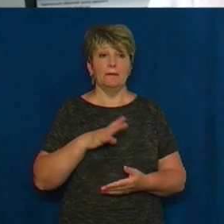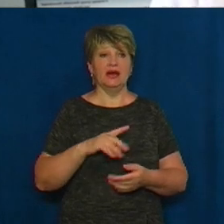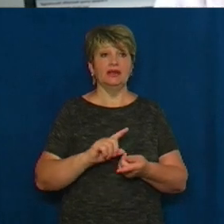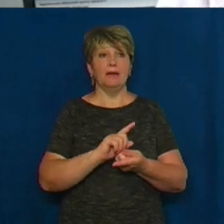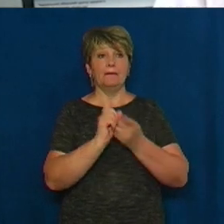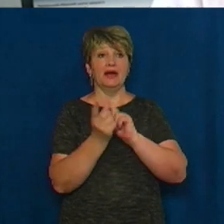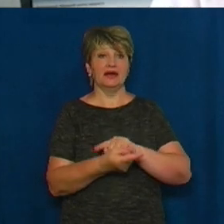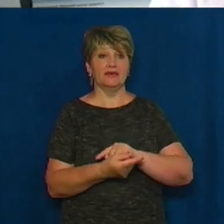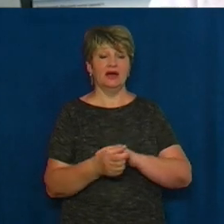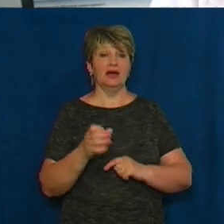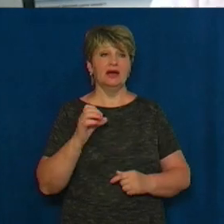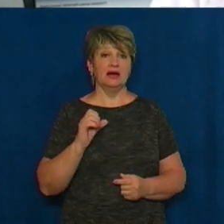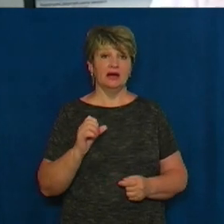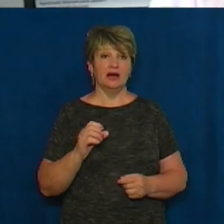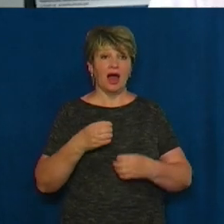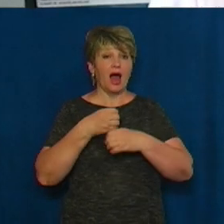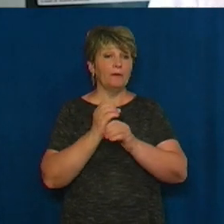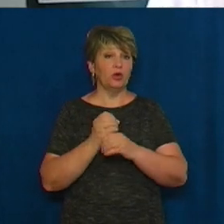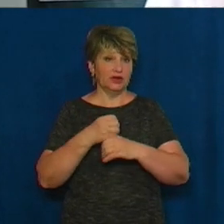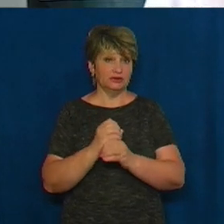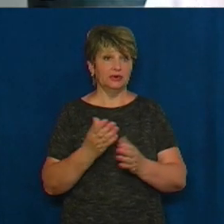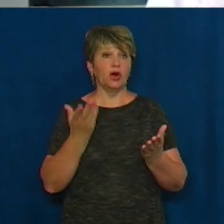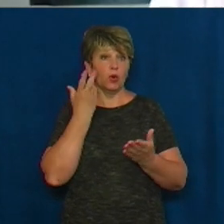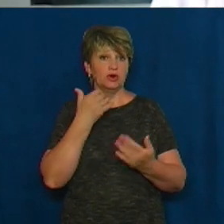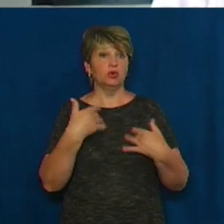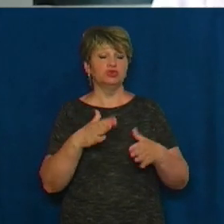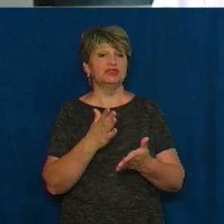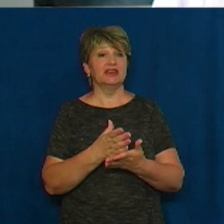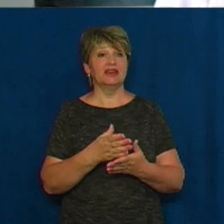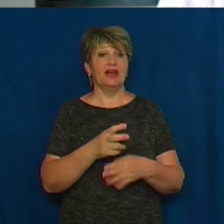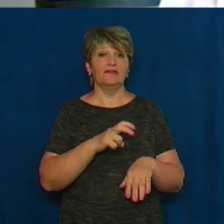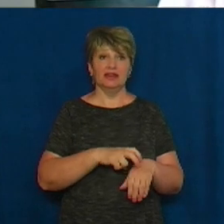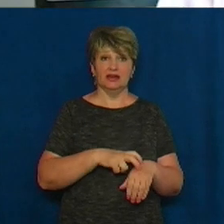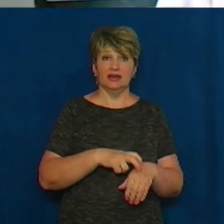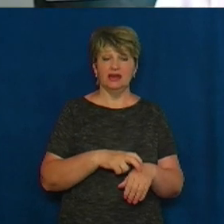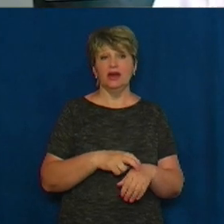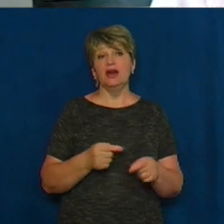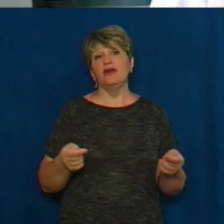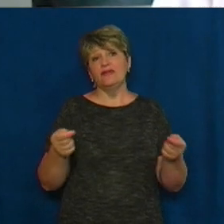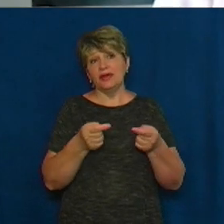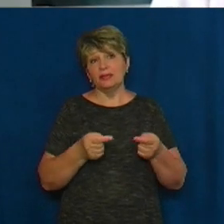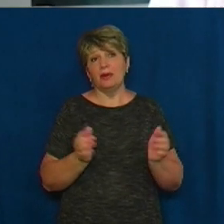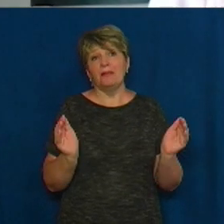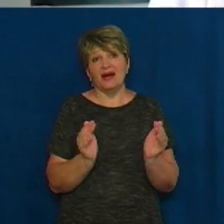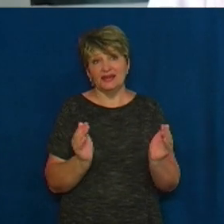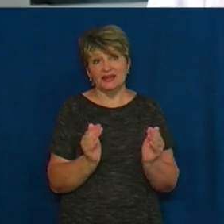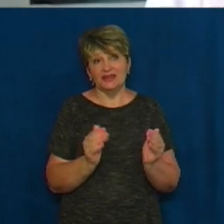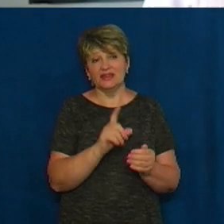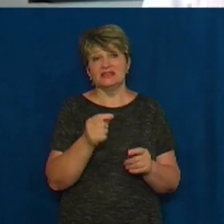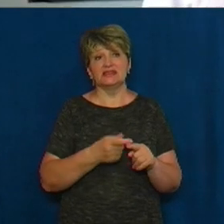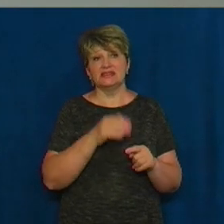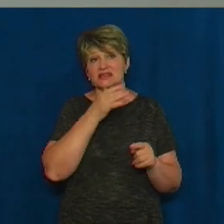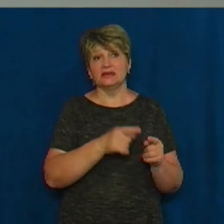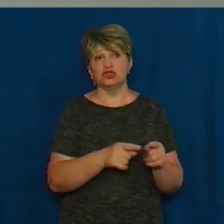в амбулаторію, коли вже є лікар. Воно, відповідно, мале, достатньо мале. І за цей час воно вже